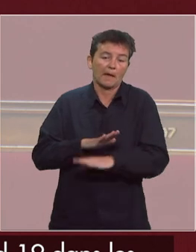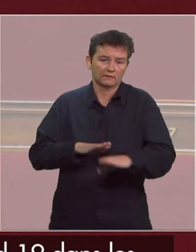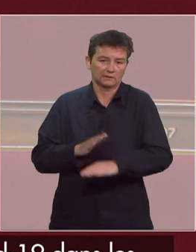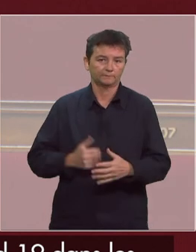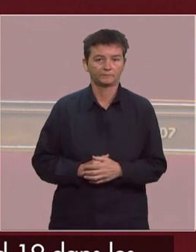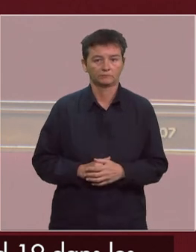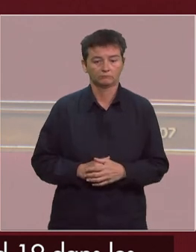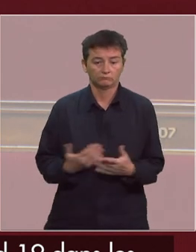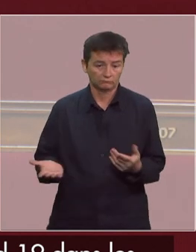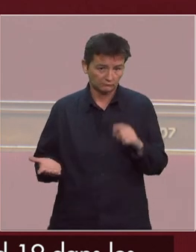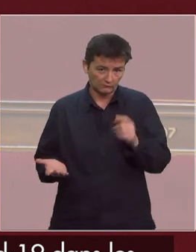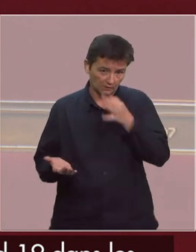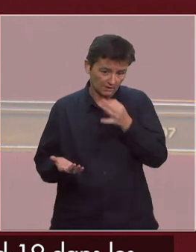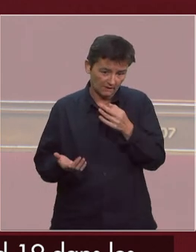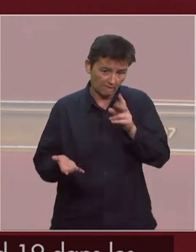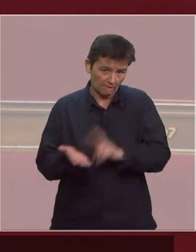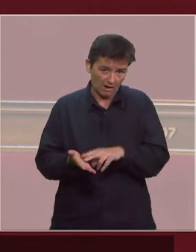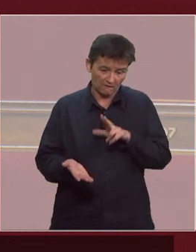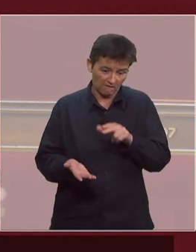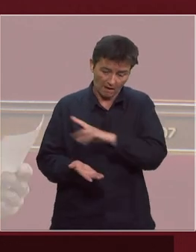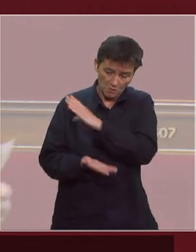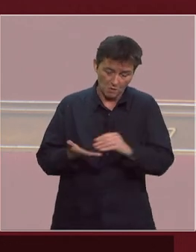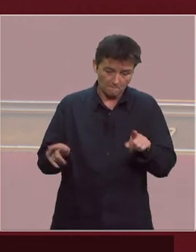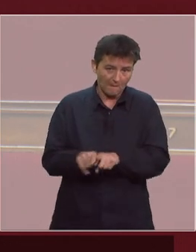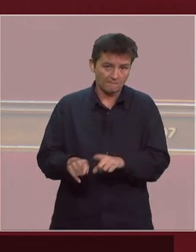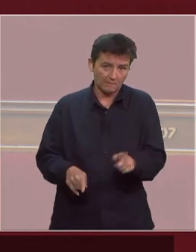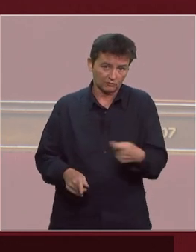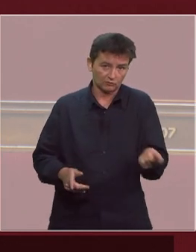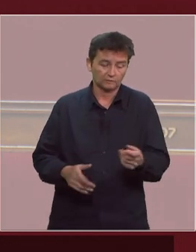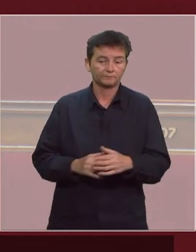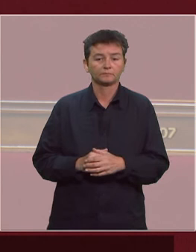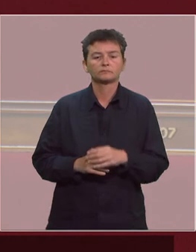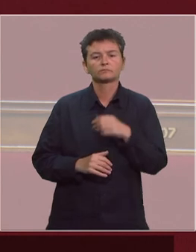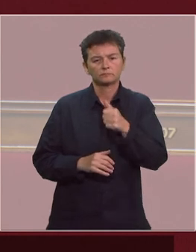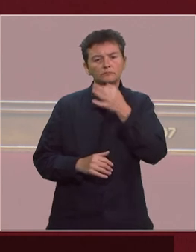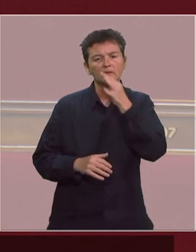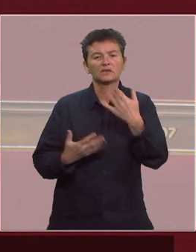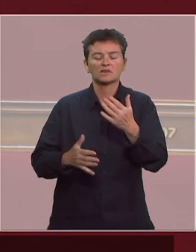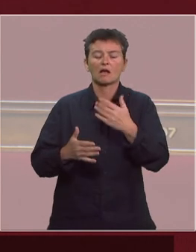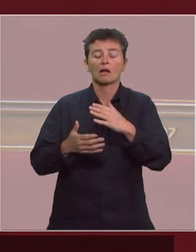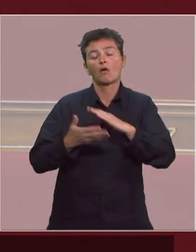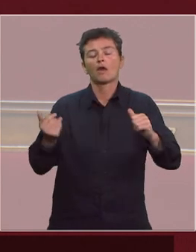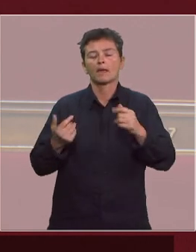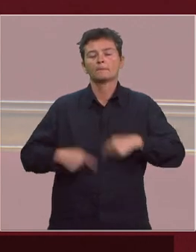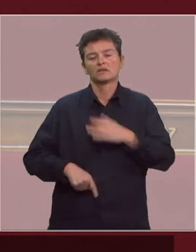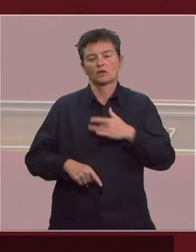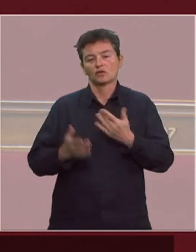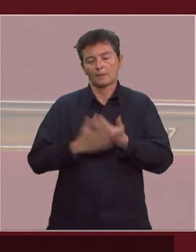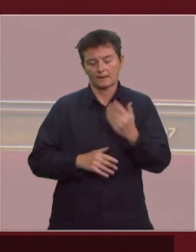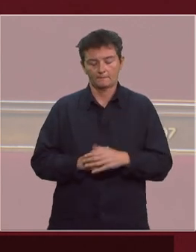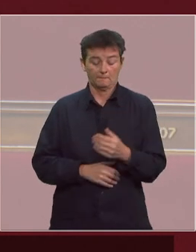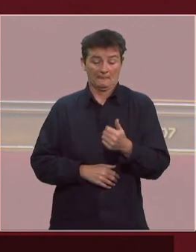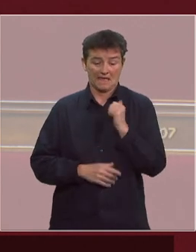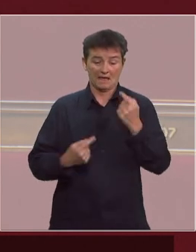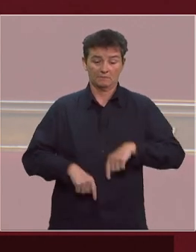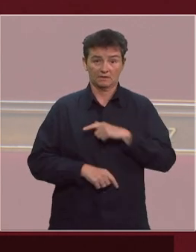ne devons pas nous mentir. Nous allons, nous aussi, être encore durement frappés. Vous l'avez d'ailleurs signalé via votre ministre de la Santé ce matin. Hier, le ministre